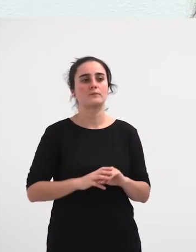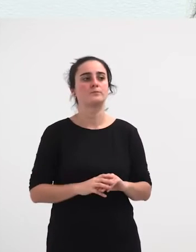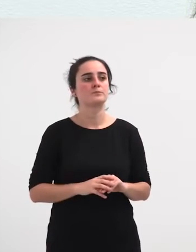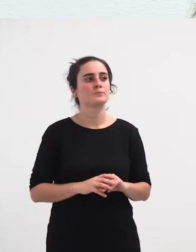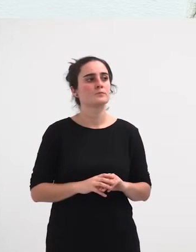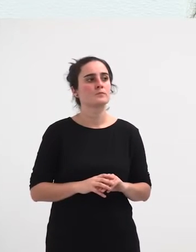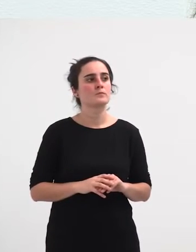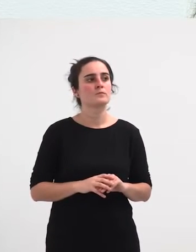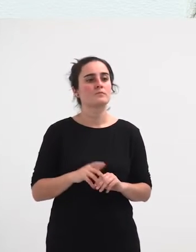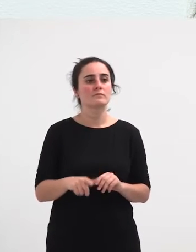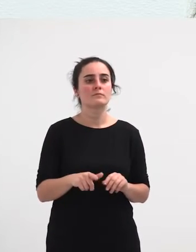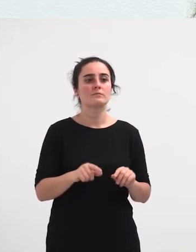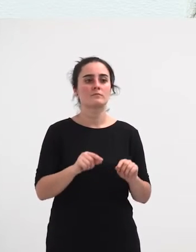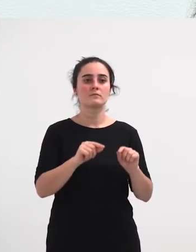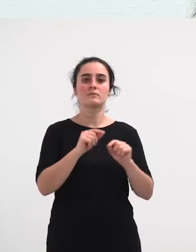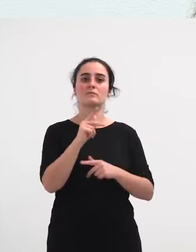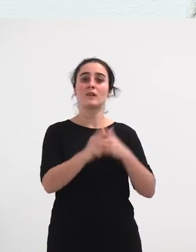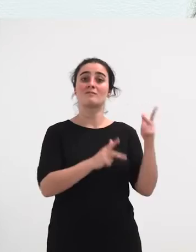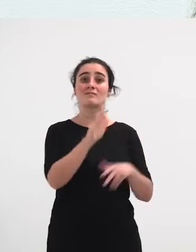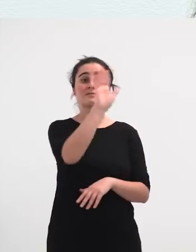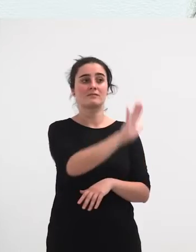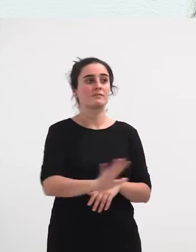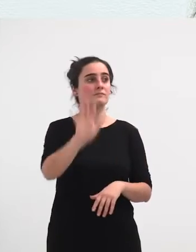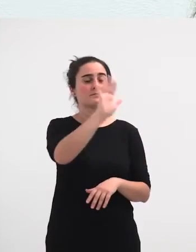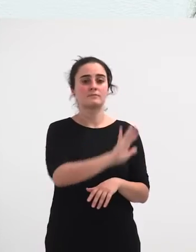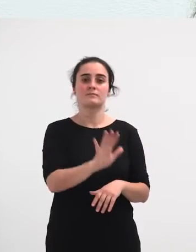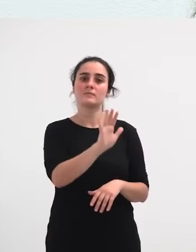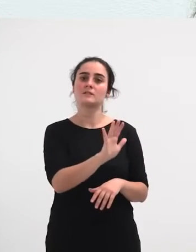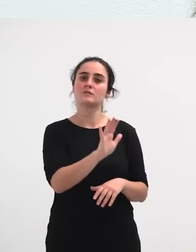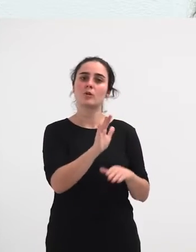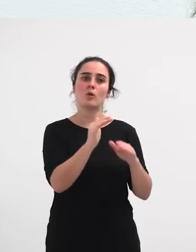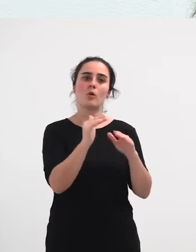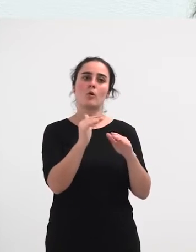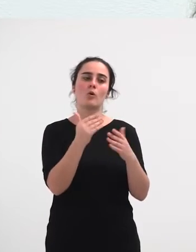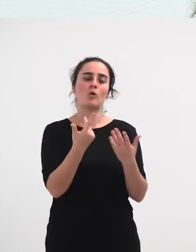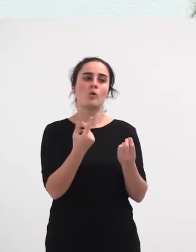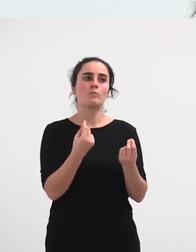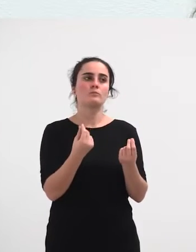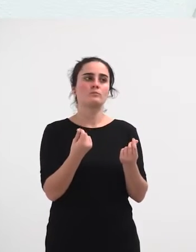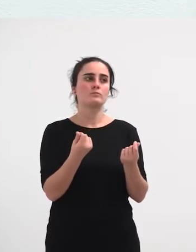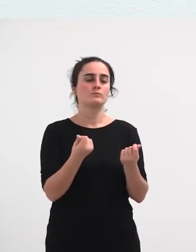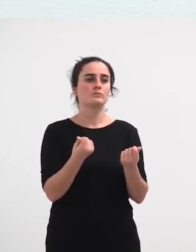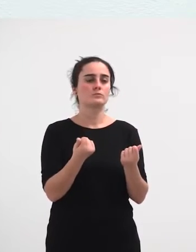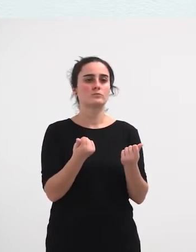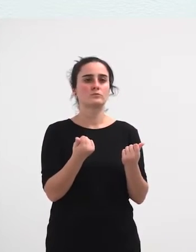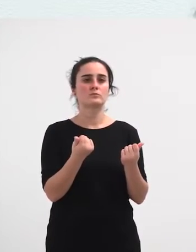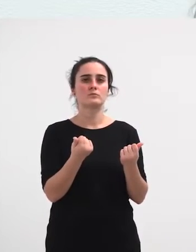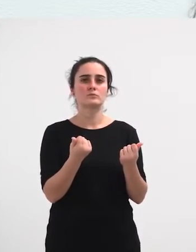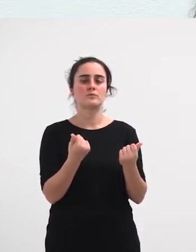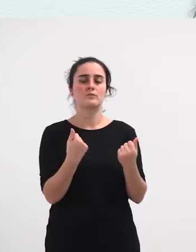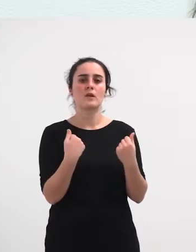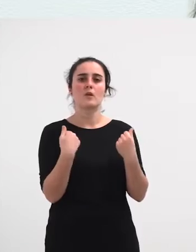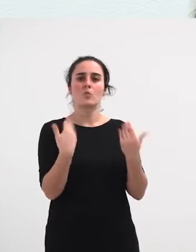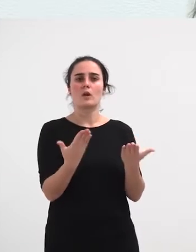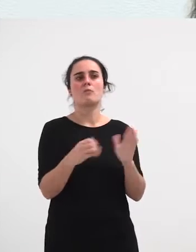Euskala Autonomia Arkidegoan berdintasunik ez dagoela adierazten duen, zer kadierazten